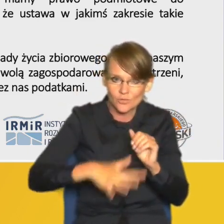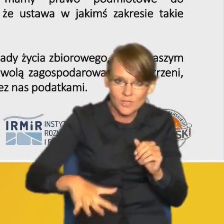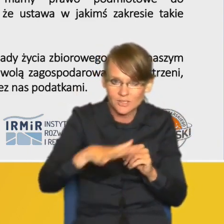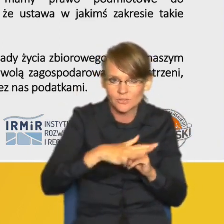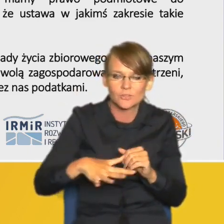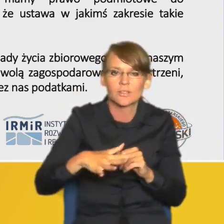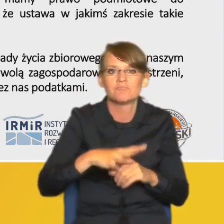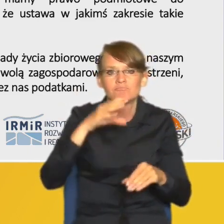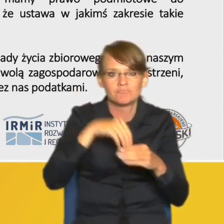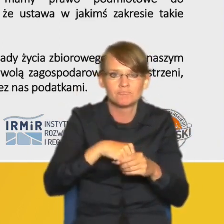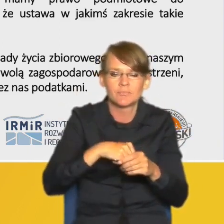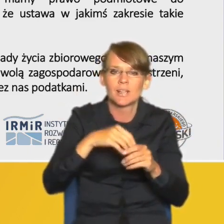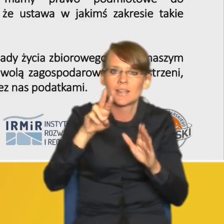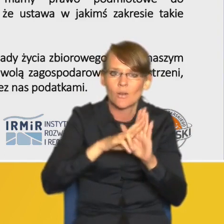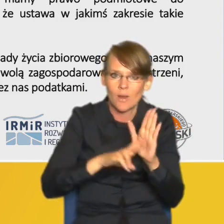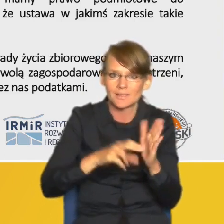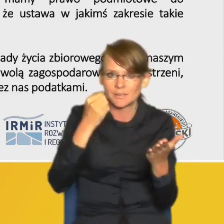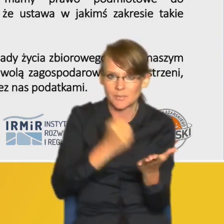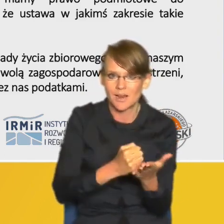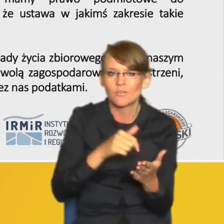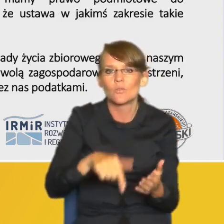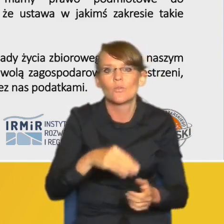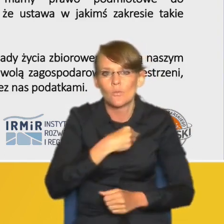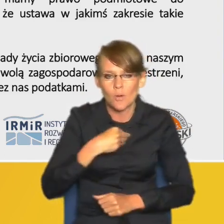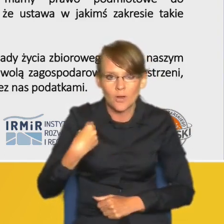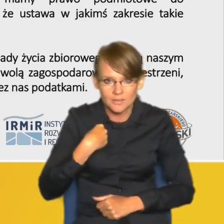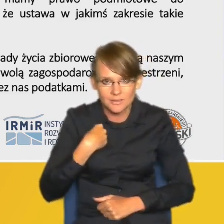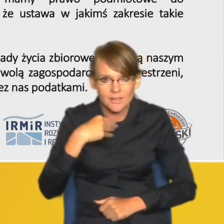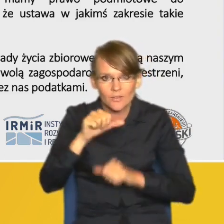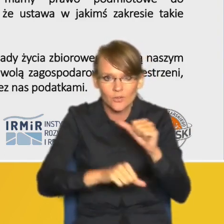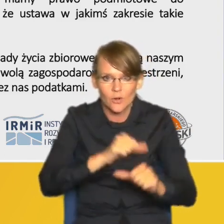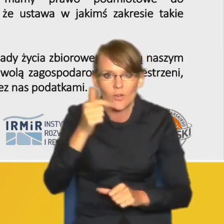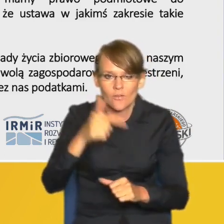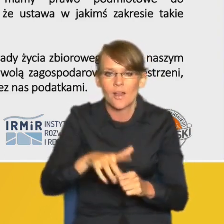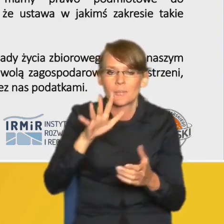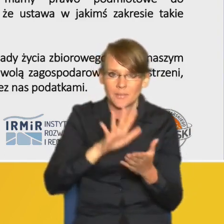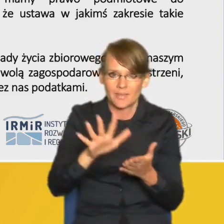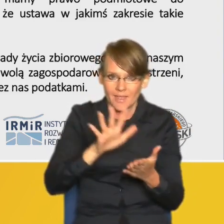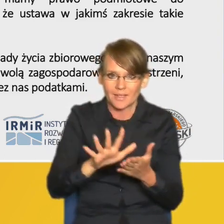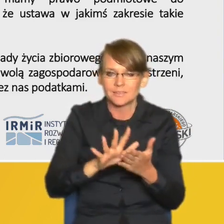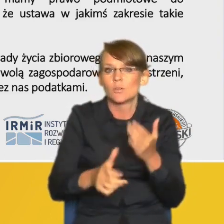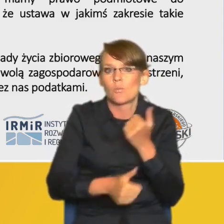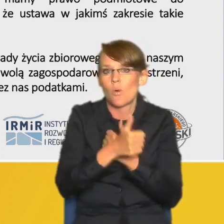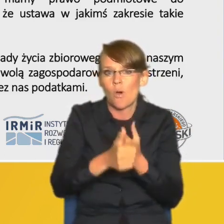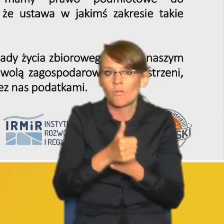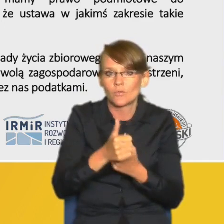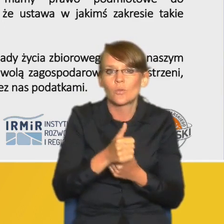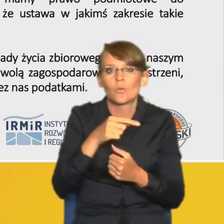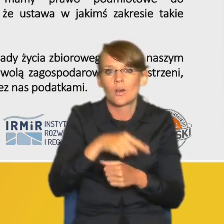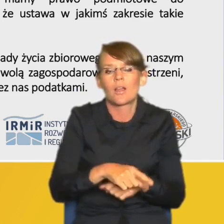pewnego rodzaju regulacje prawne które w Polsce właśnie w roku 2015 wskutek wejścia ustawy